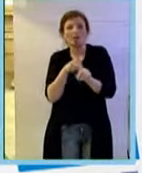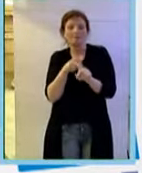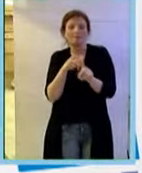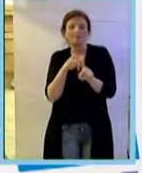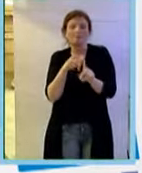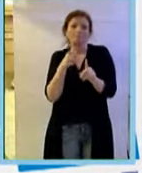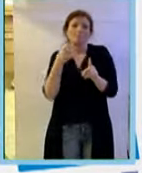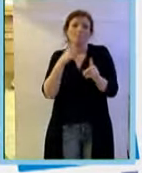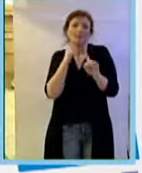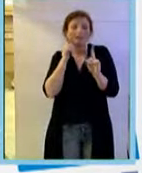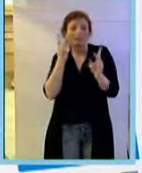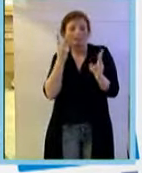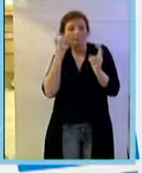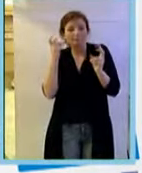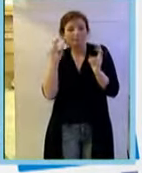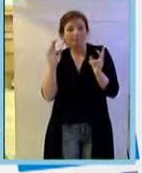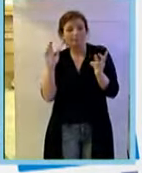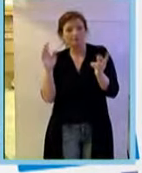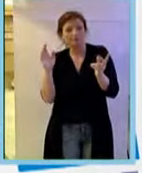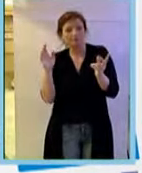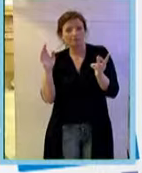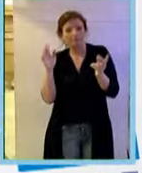il reclutamento nei